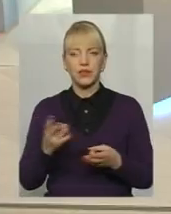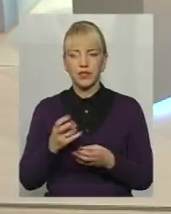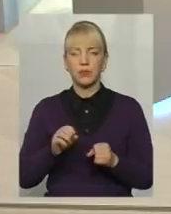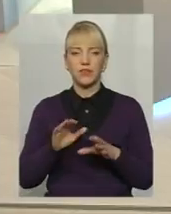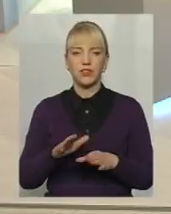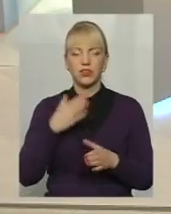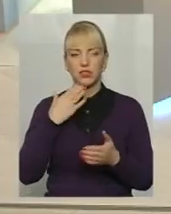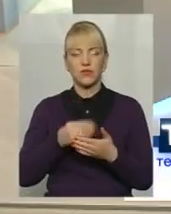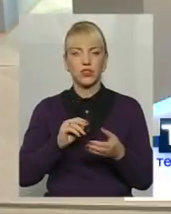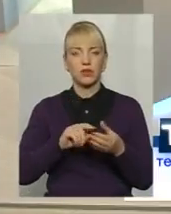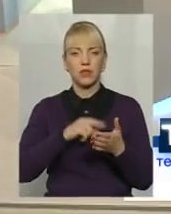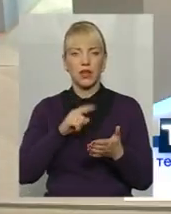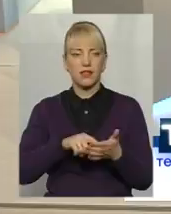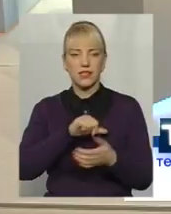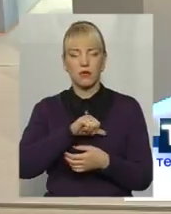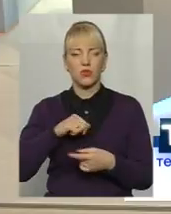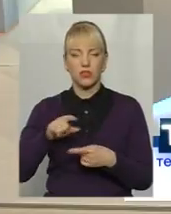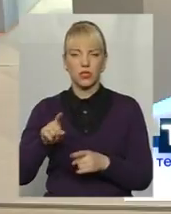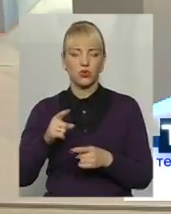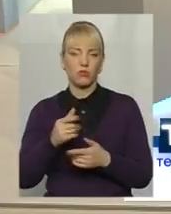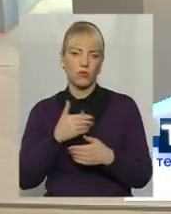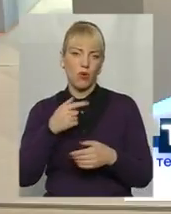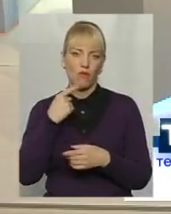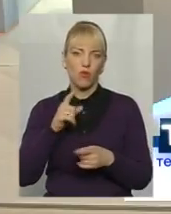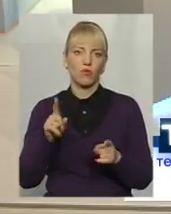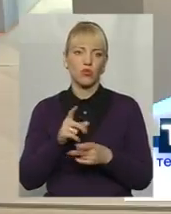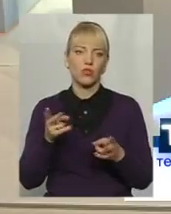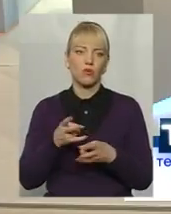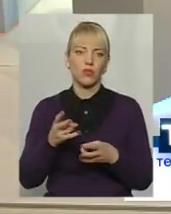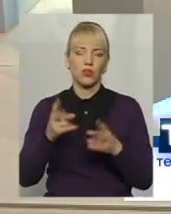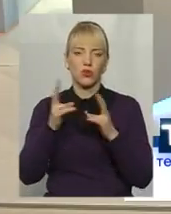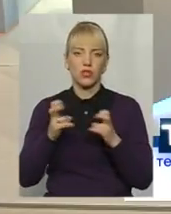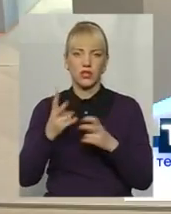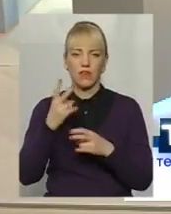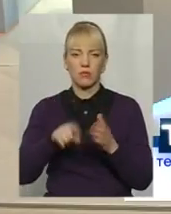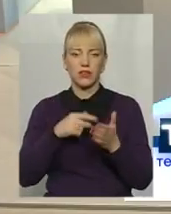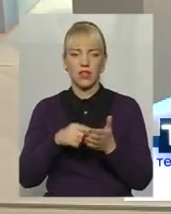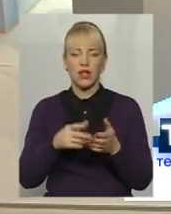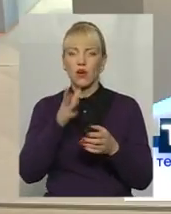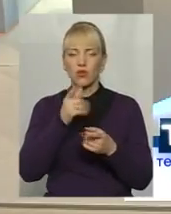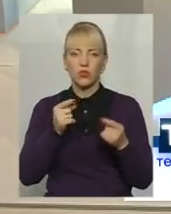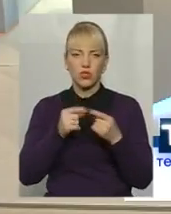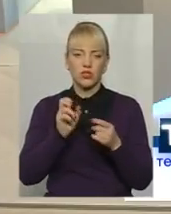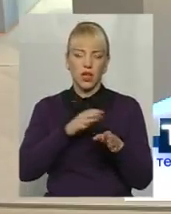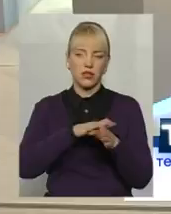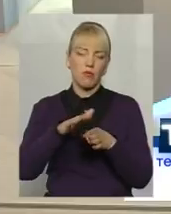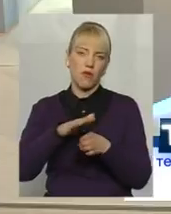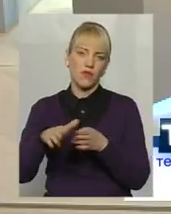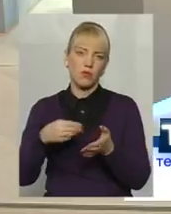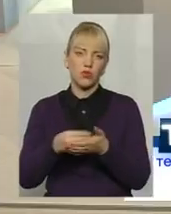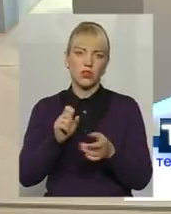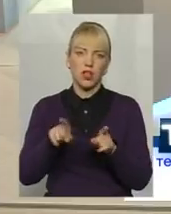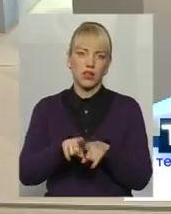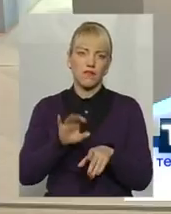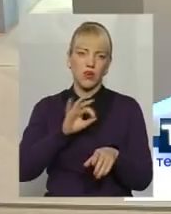вирішувати свої питання самостійно. Тому ми говоримо, що необхідно розглядати два питання одночасно. Як наповнення бюджету, так і використання